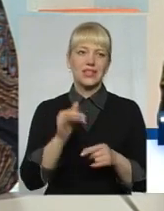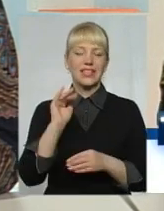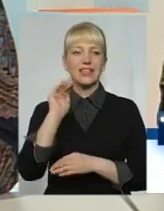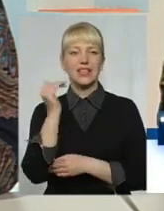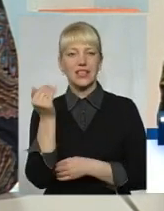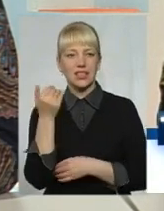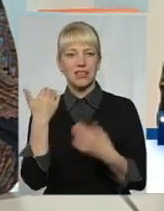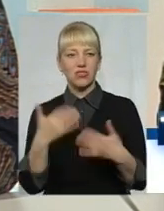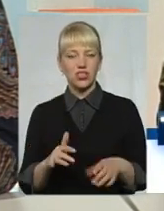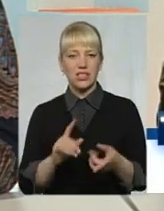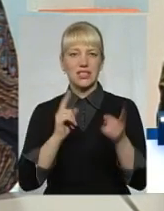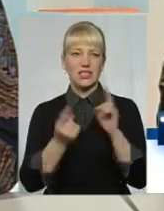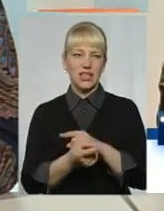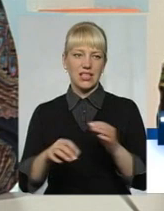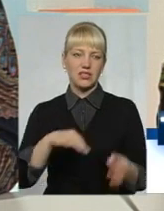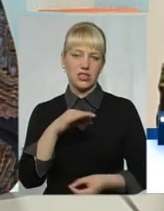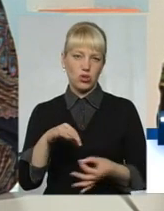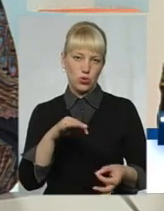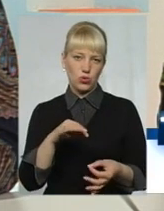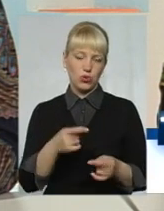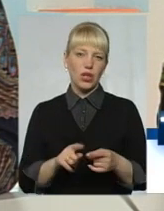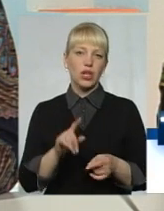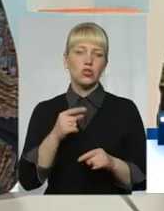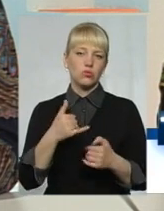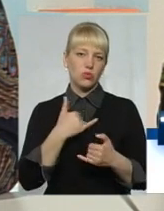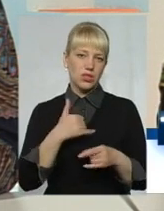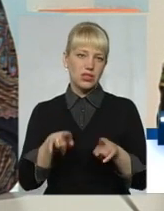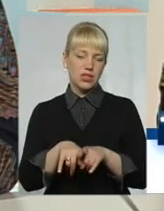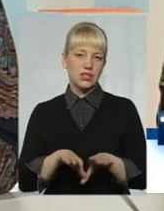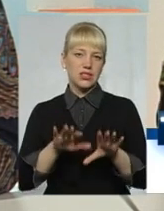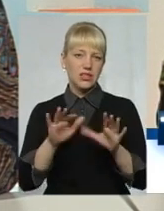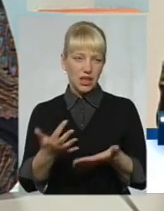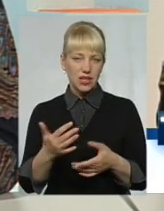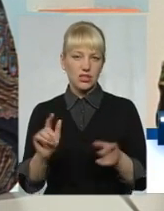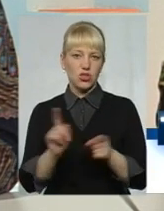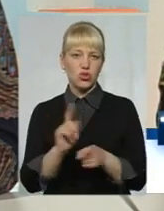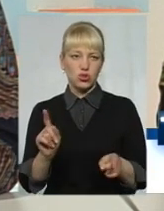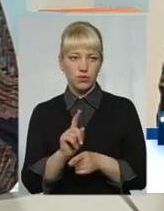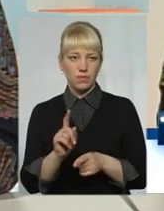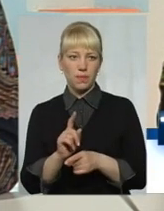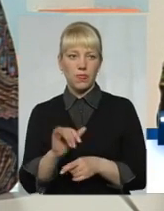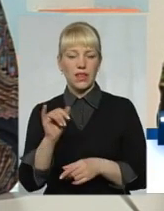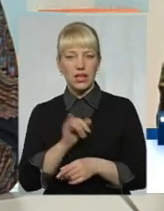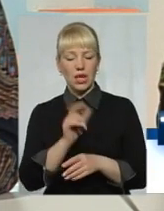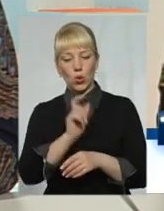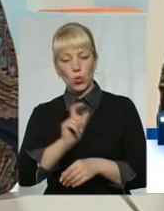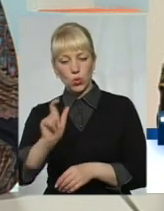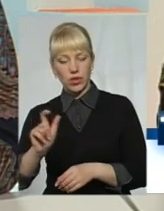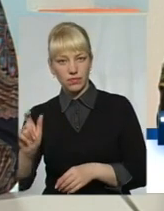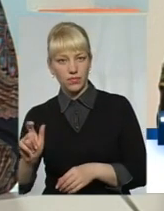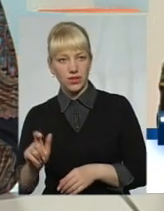вже стає сиротою. Чому в нас так стається, що і люди